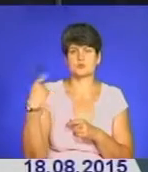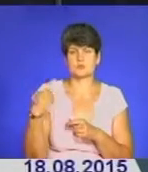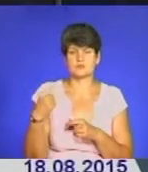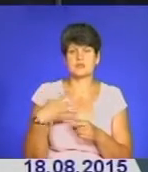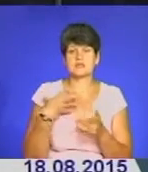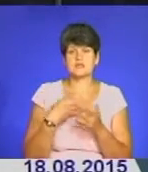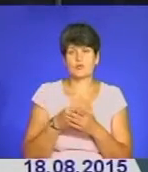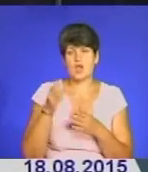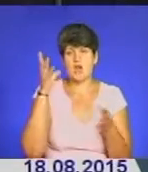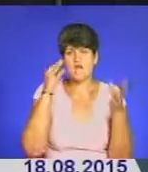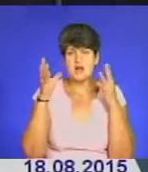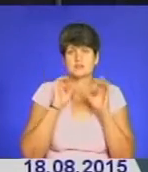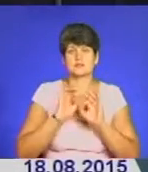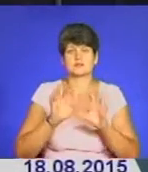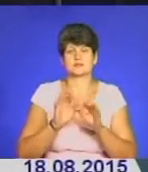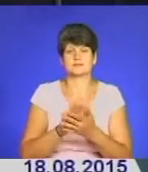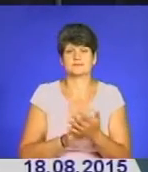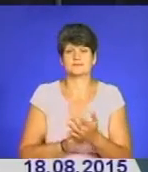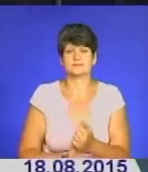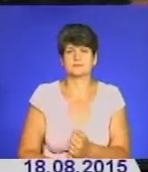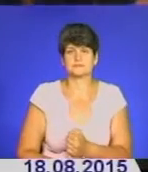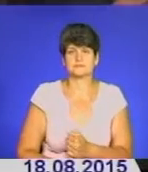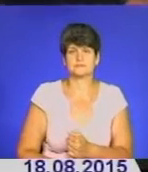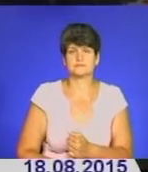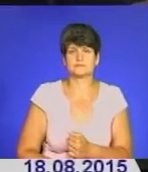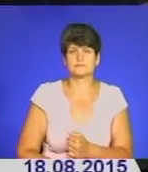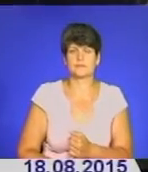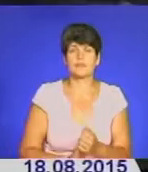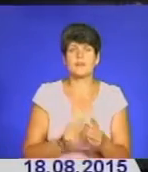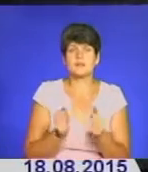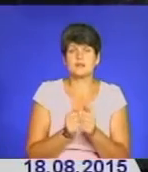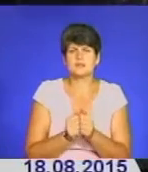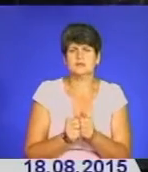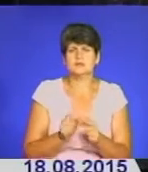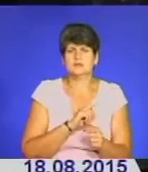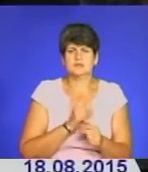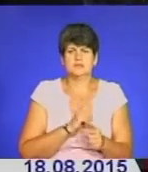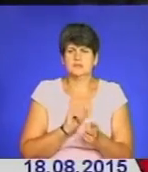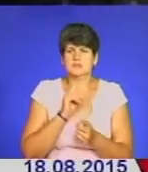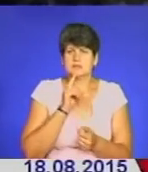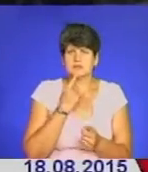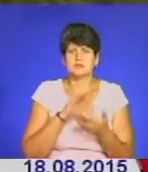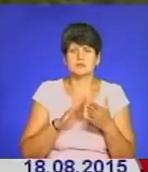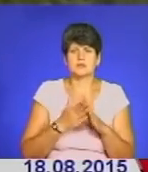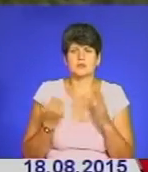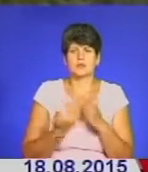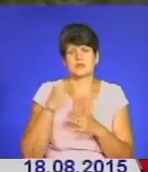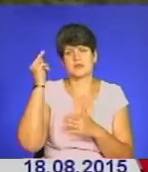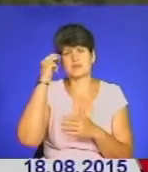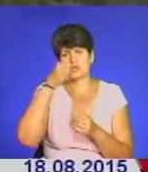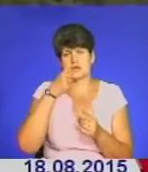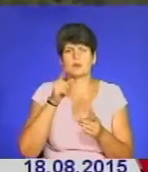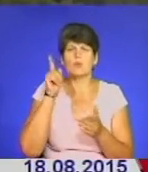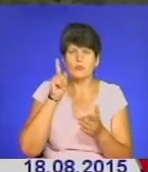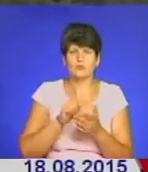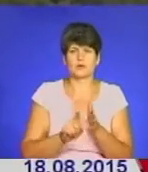Про свої враження він розповів нашим кореспондентам. Попри напружену ситуацію, новий навчальний рік на Луганщині повинен